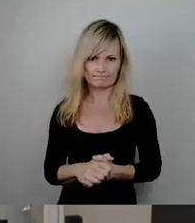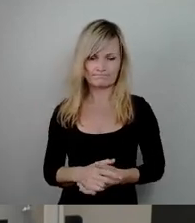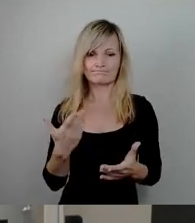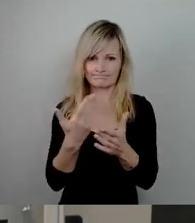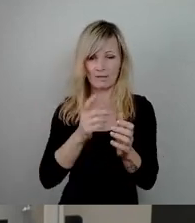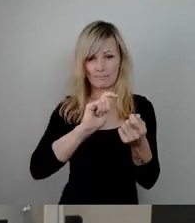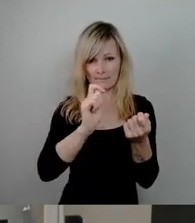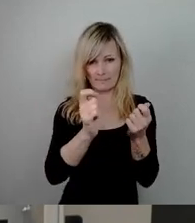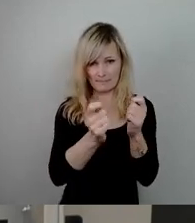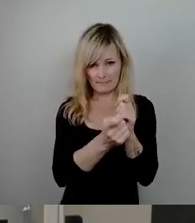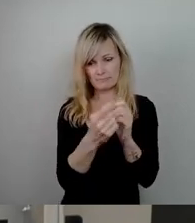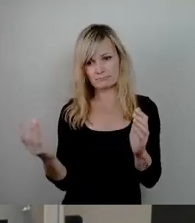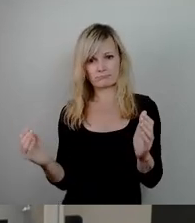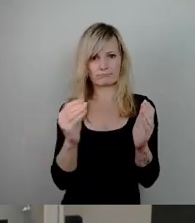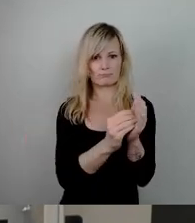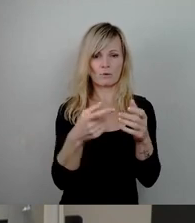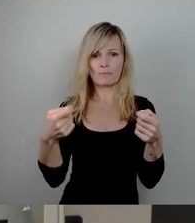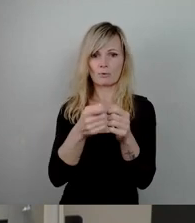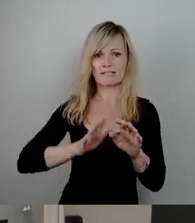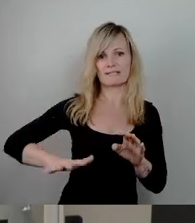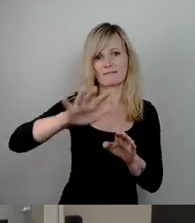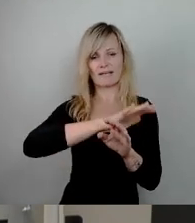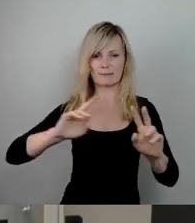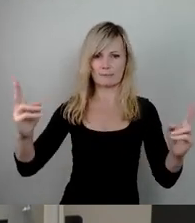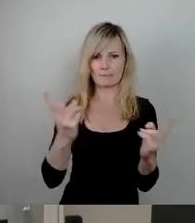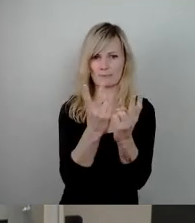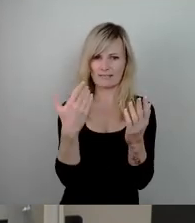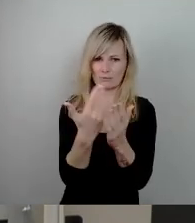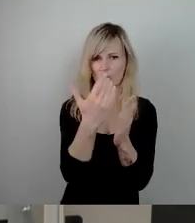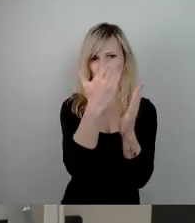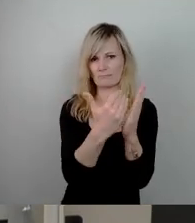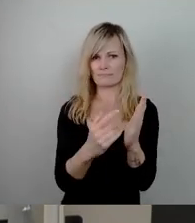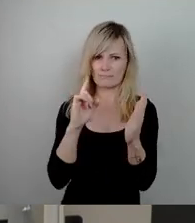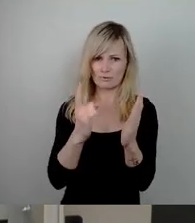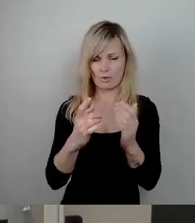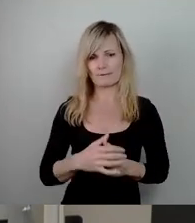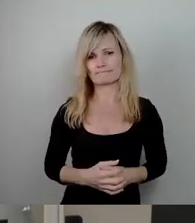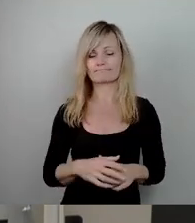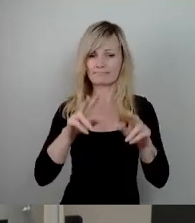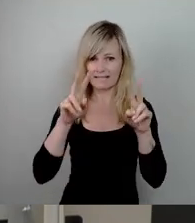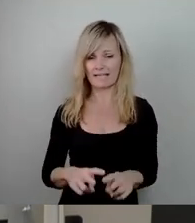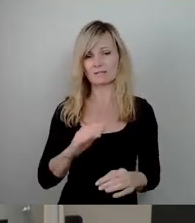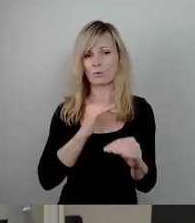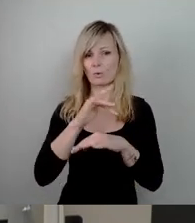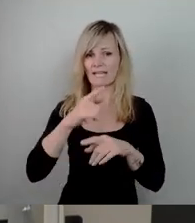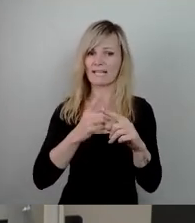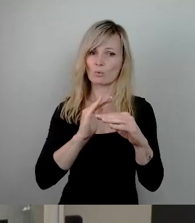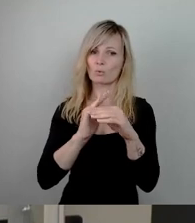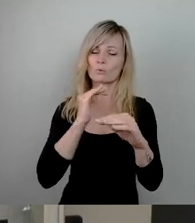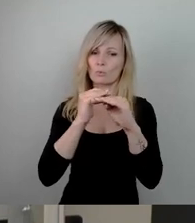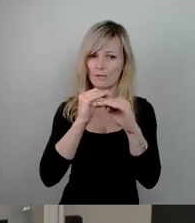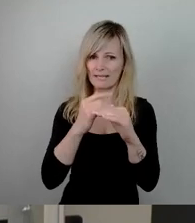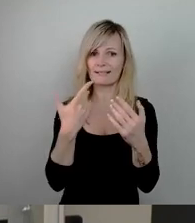an dieser Stelle bundesweit nochmal einheitlich erfolgen. Sehr geehrte Kolleginnen und Kollegen, es gibt also viele Gründe, diesem